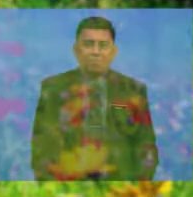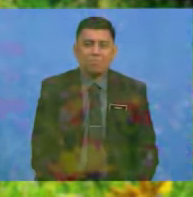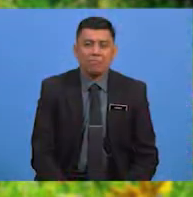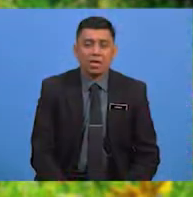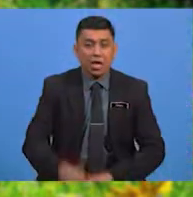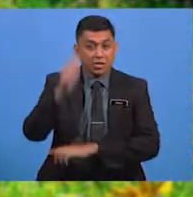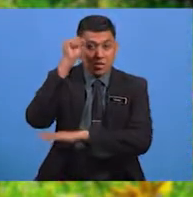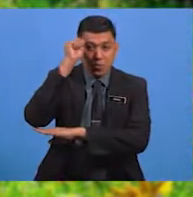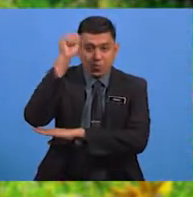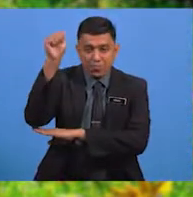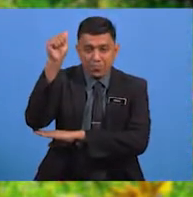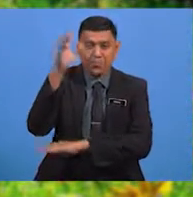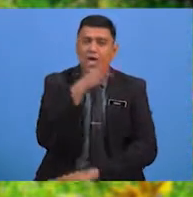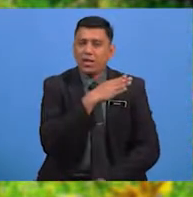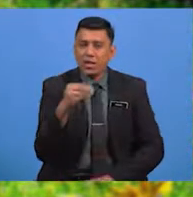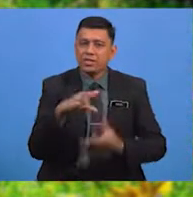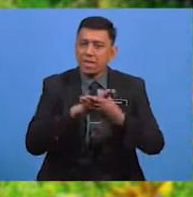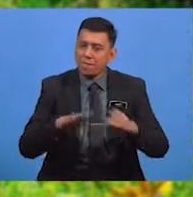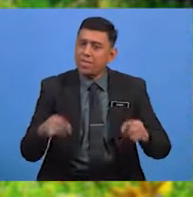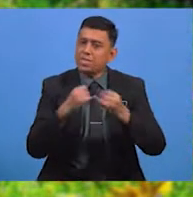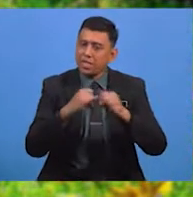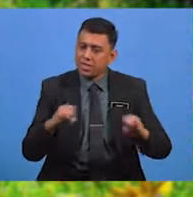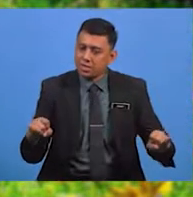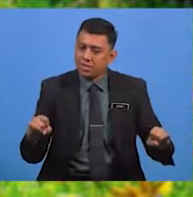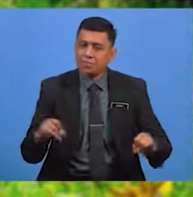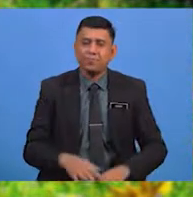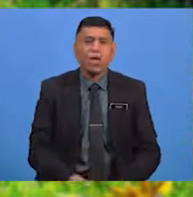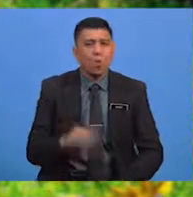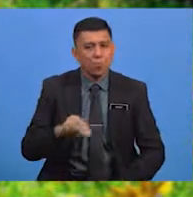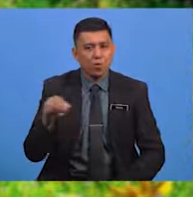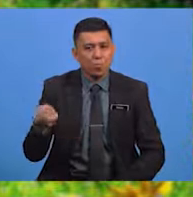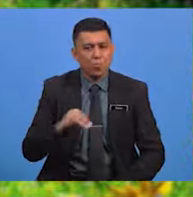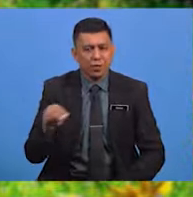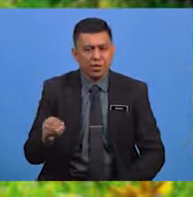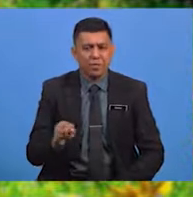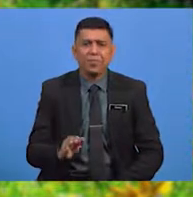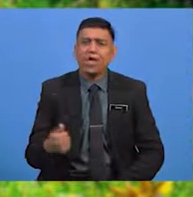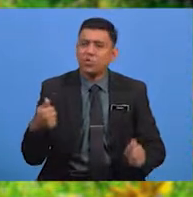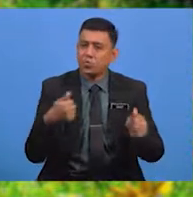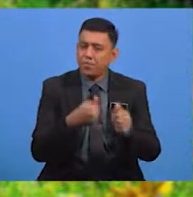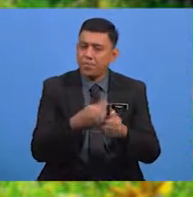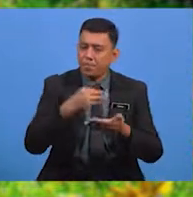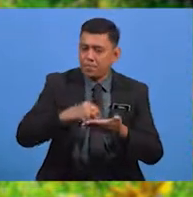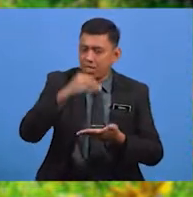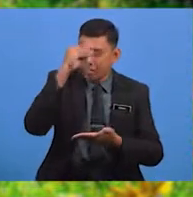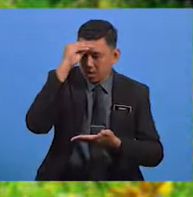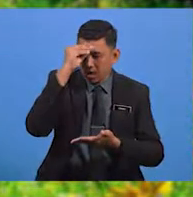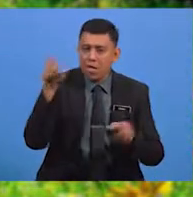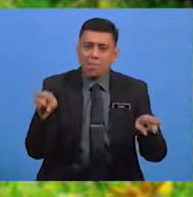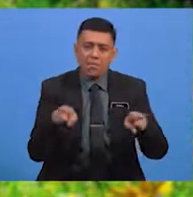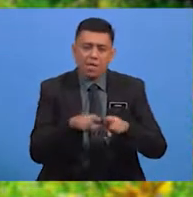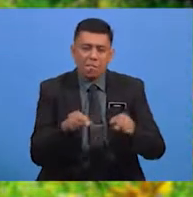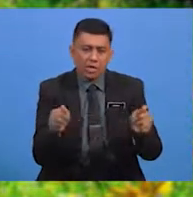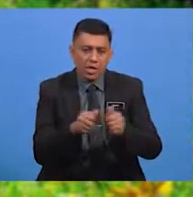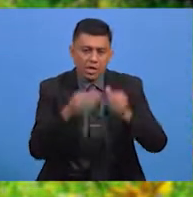Assalamualaikum dan selamat sejahtera. Murid-murid yang mengikuti sesi pembelajaran bersama-sama